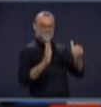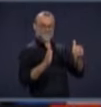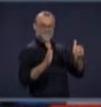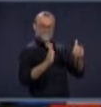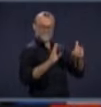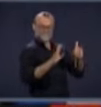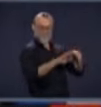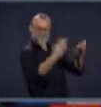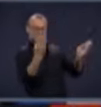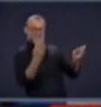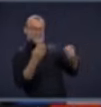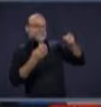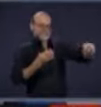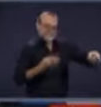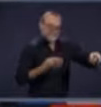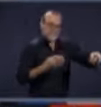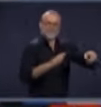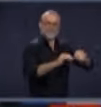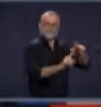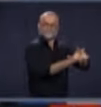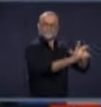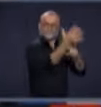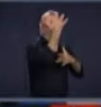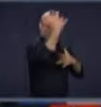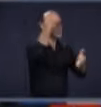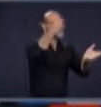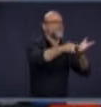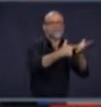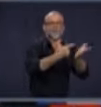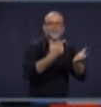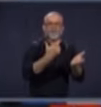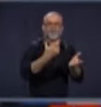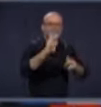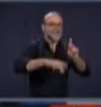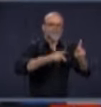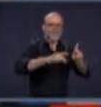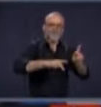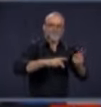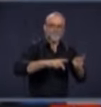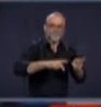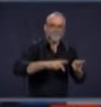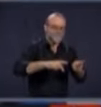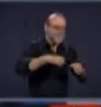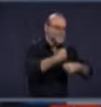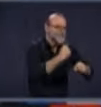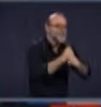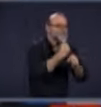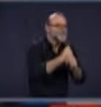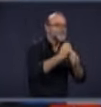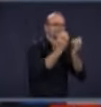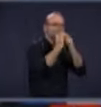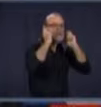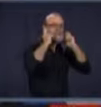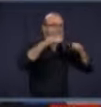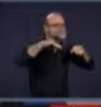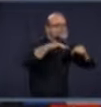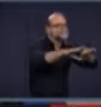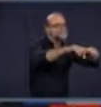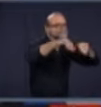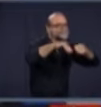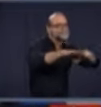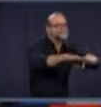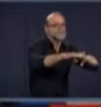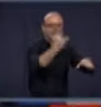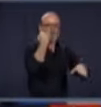qui ont été déconfinés, si vous avez une usine, par exemple, ou si vous avez des couturières qui